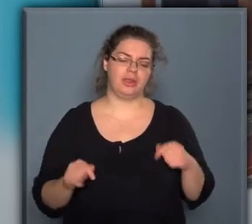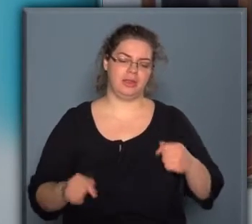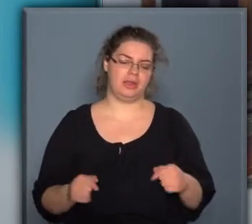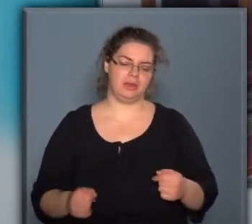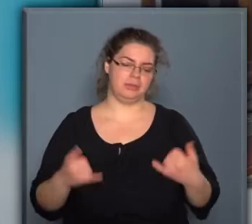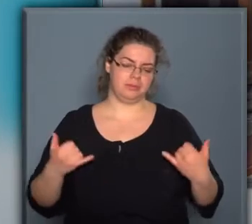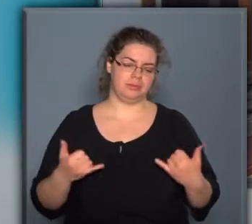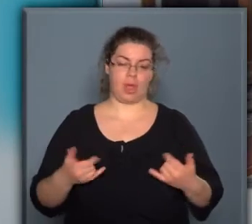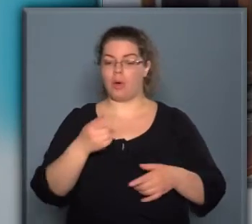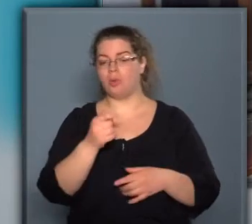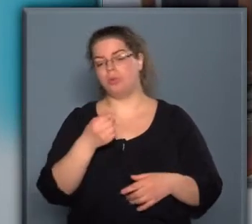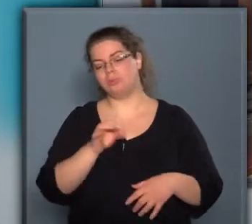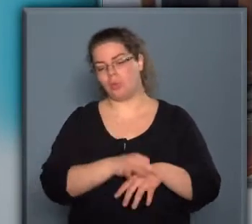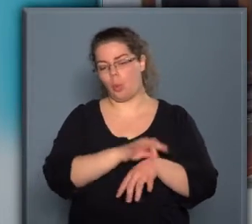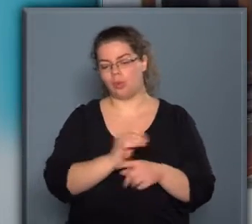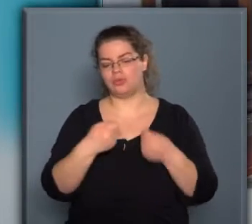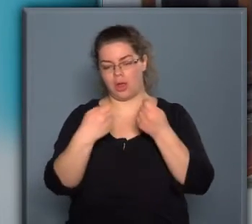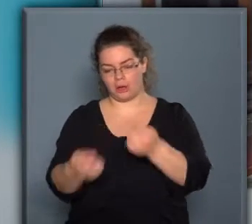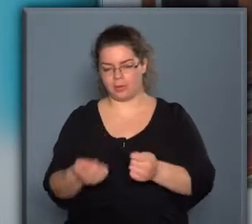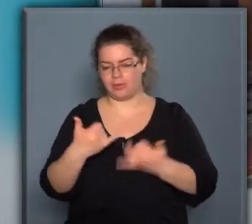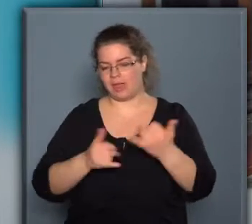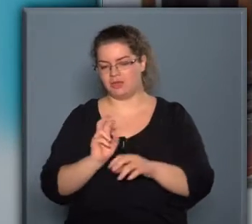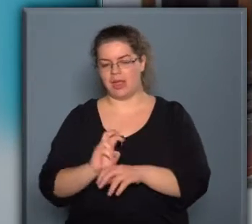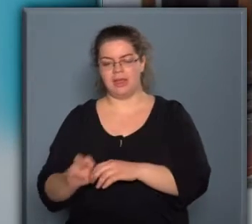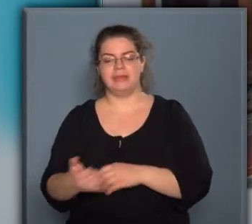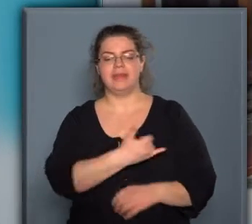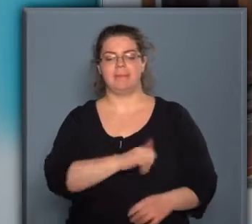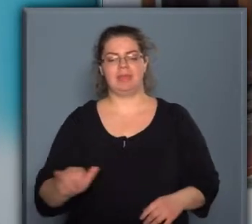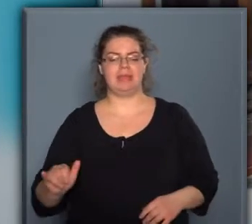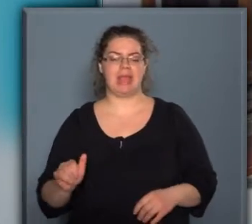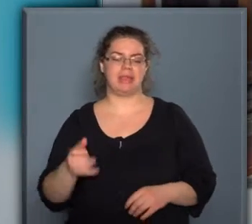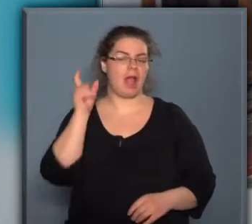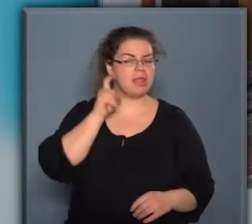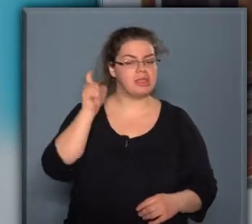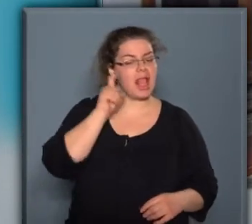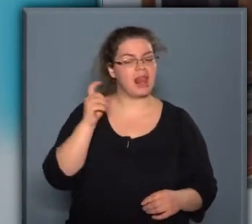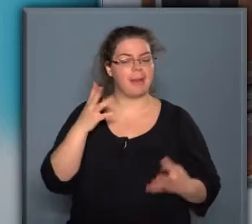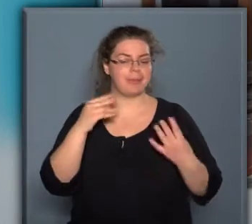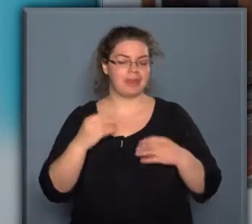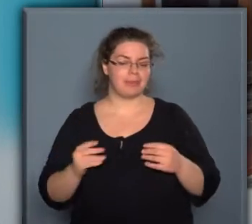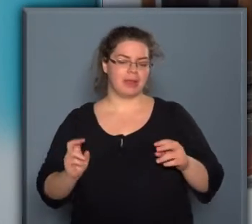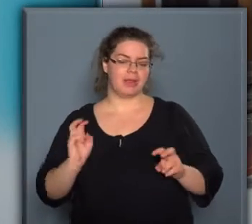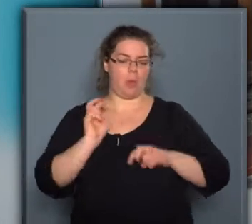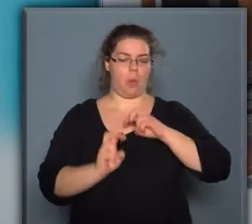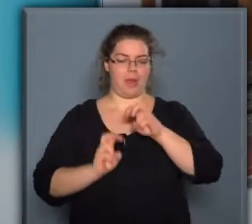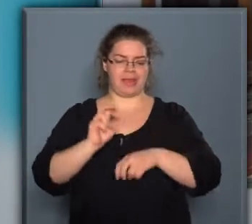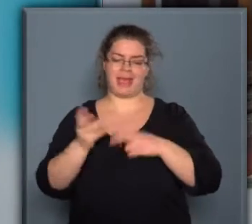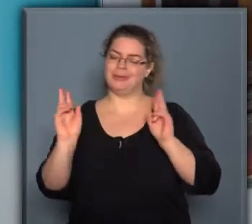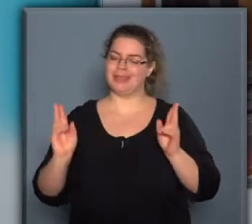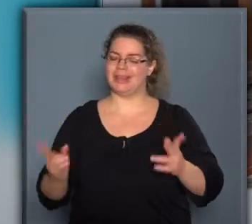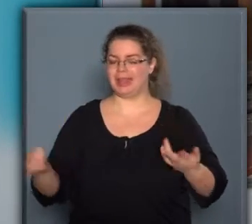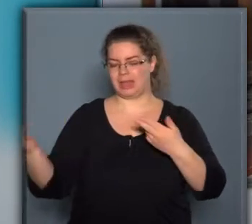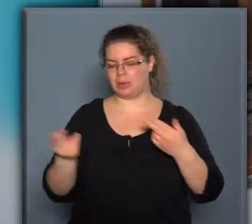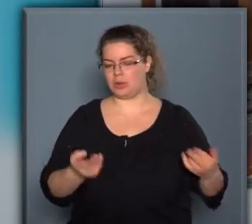húst adjuk a versenyhez, de mindenki a szellemi termékét, ugye a hozzáadott értékét